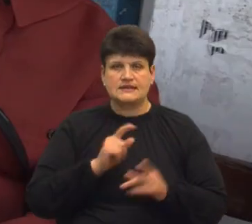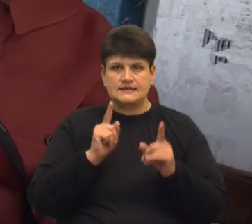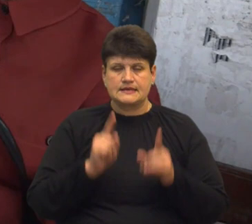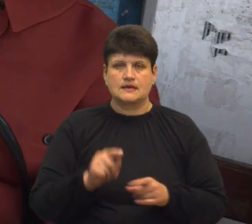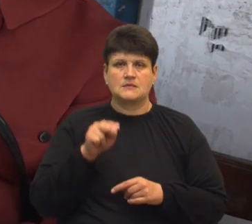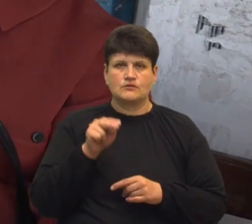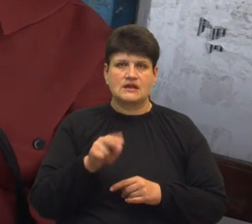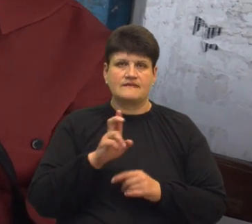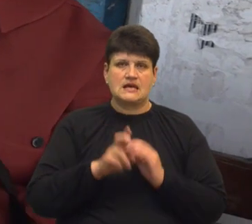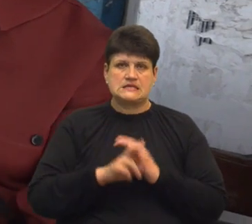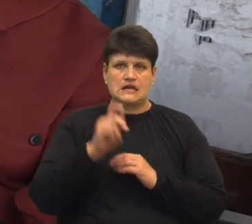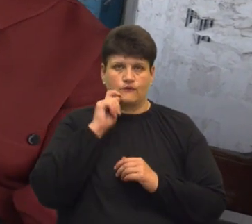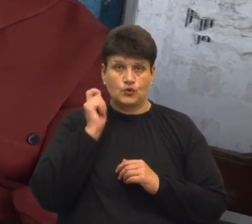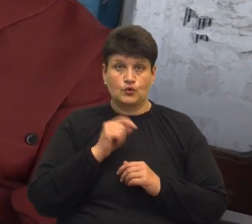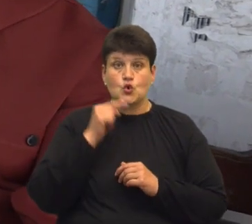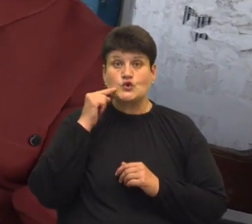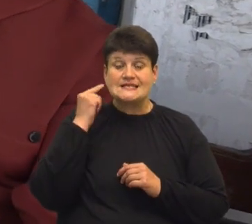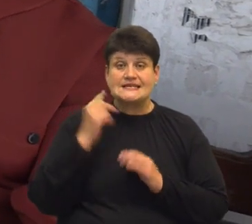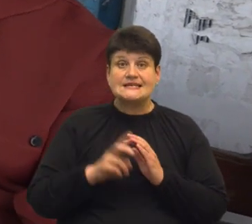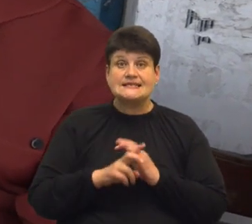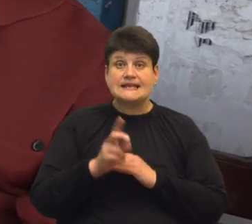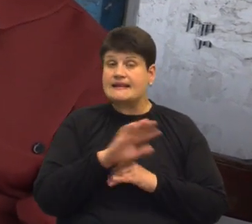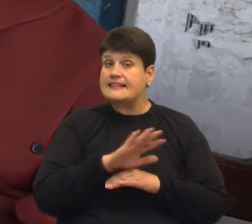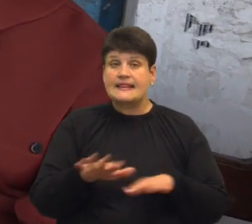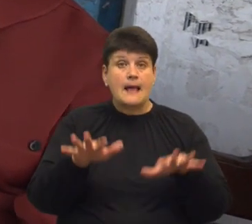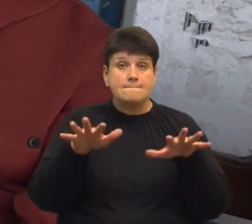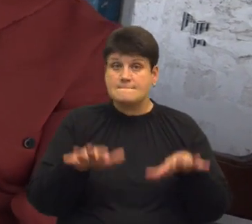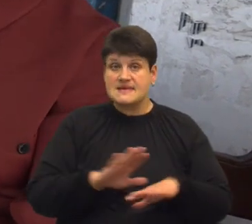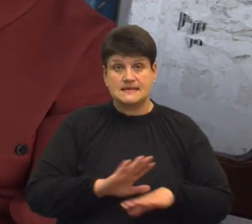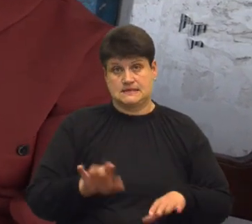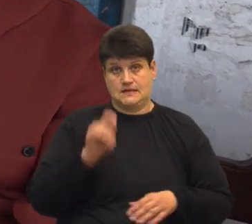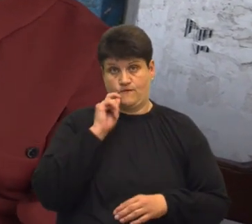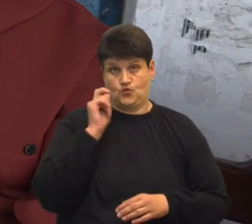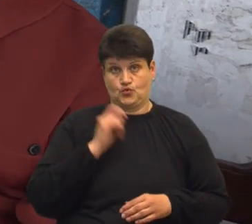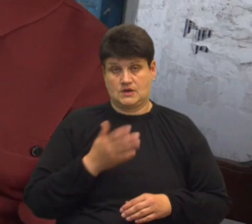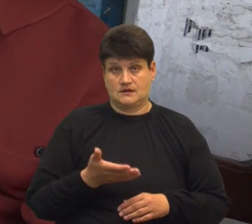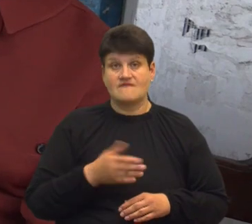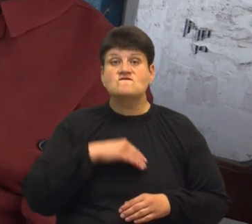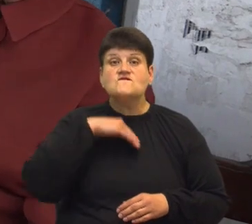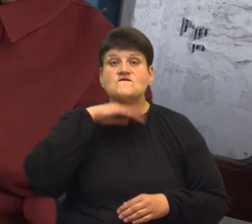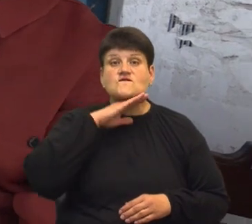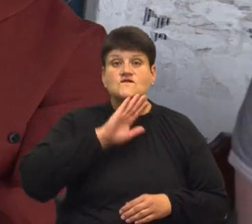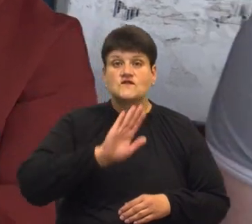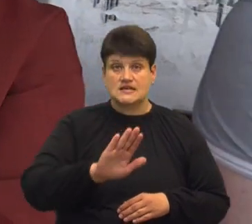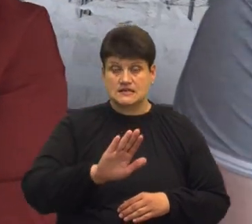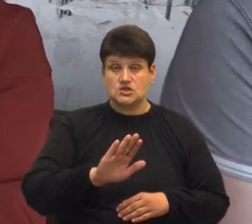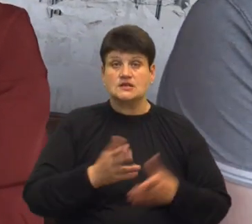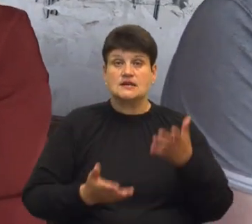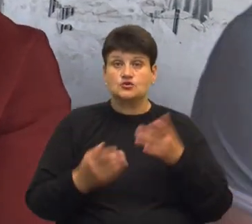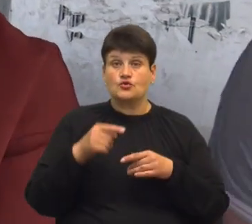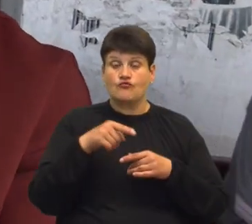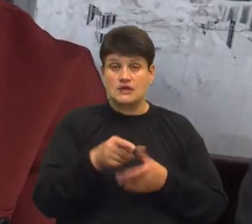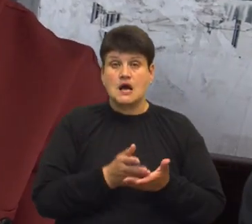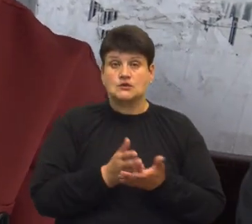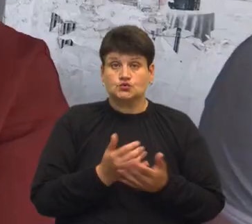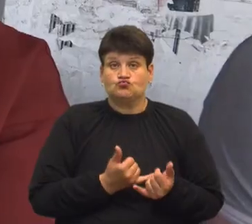України. Російській церкві не місце в Україні. Вистачить, якщо вона служить